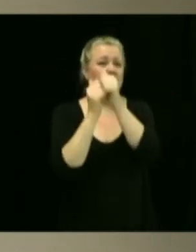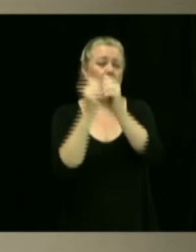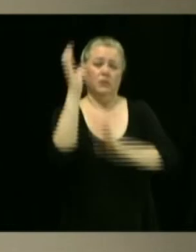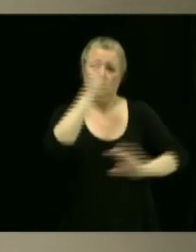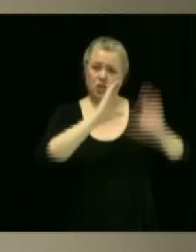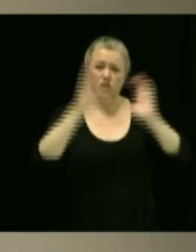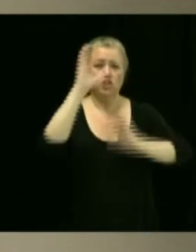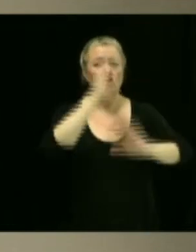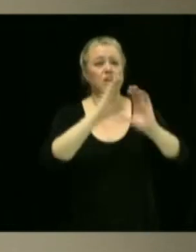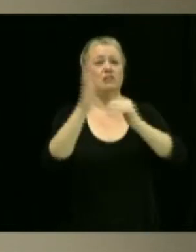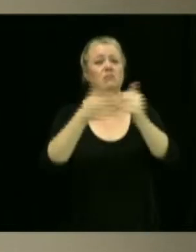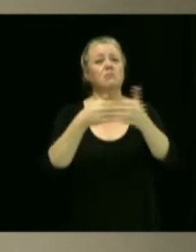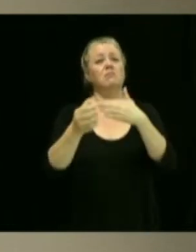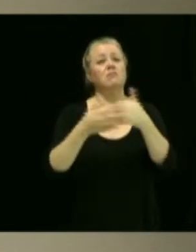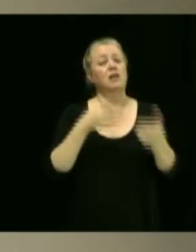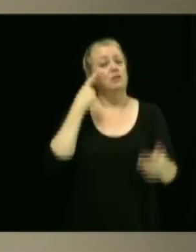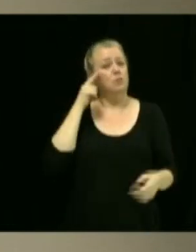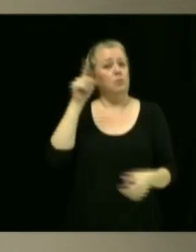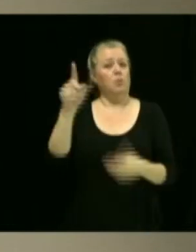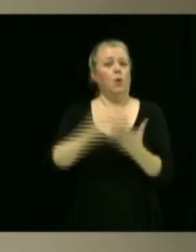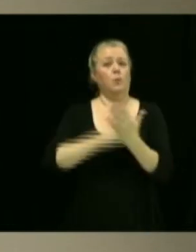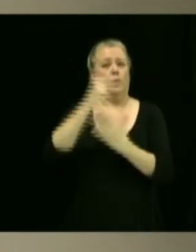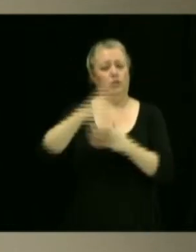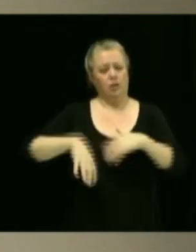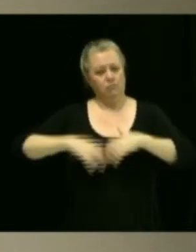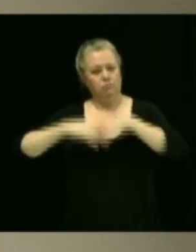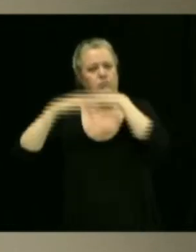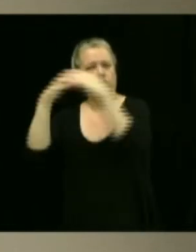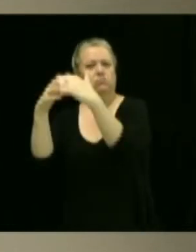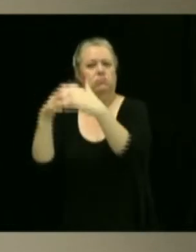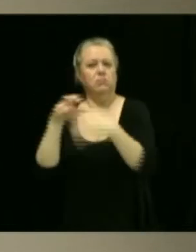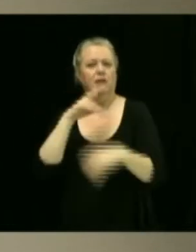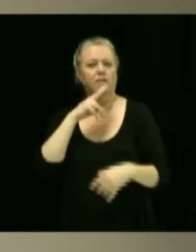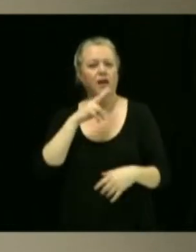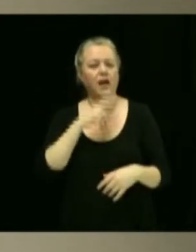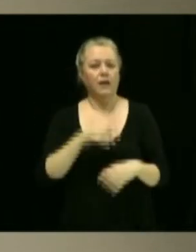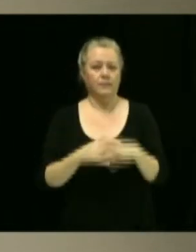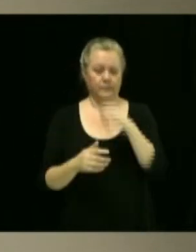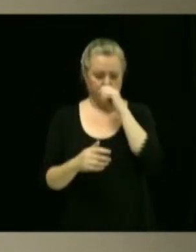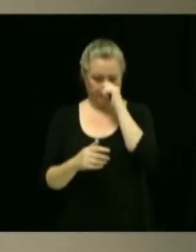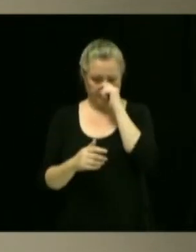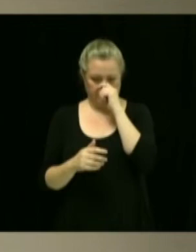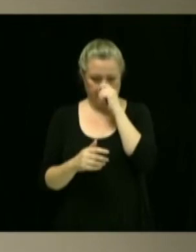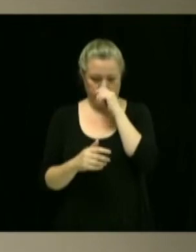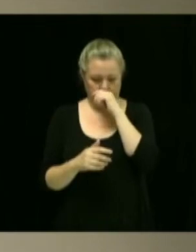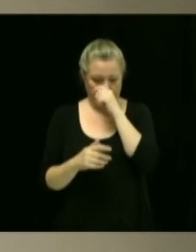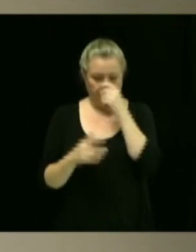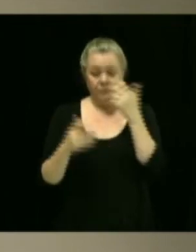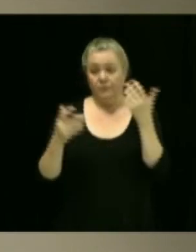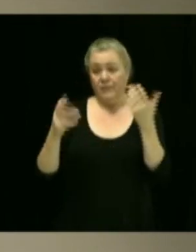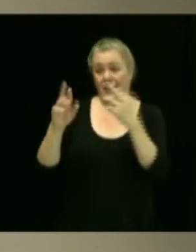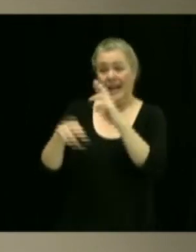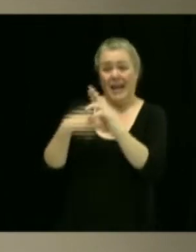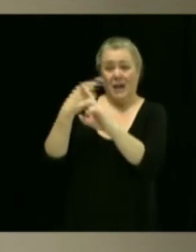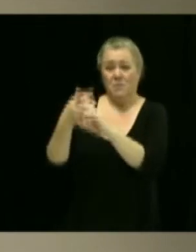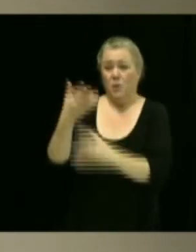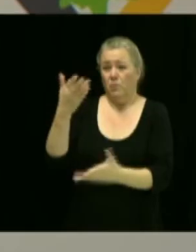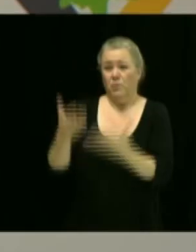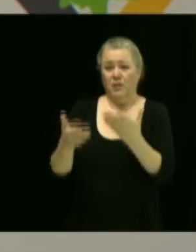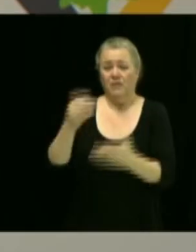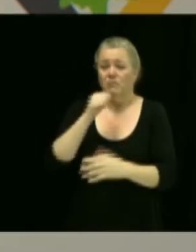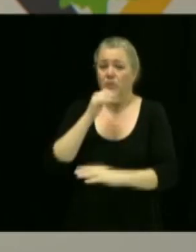trouver des emplacements pour que le projet puisse se réaliser. Alors, voilà, je comprends que cette réponse peut ne pas paraître